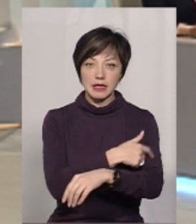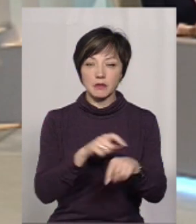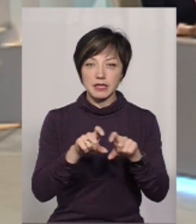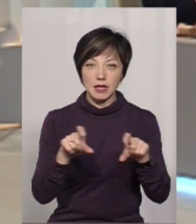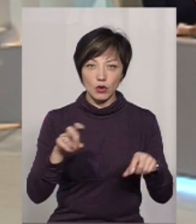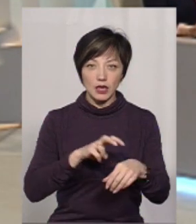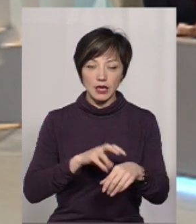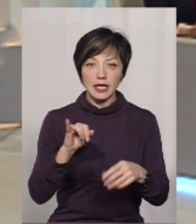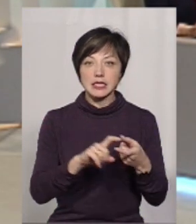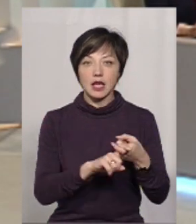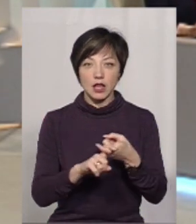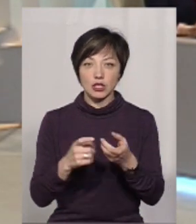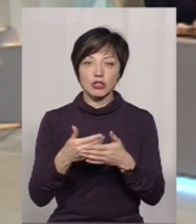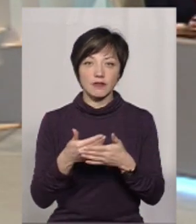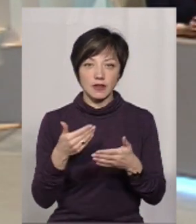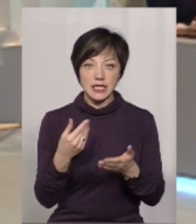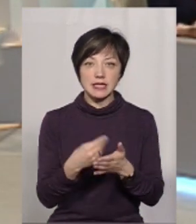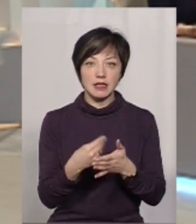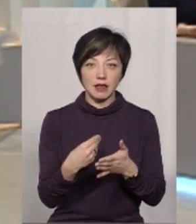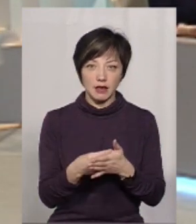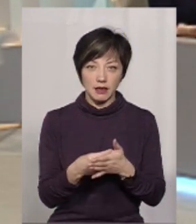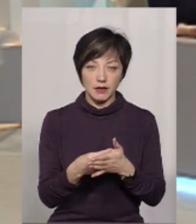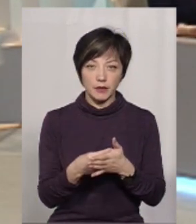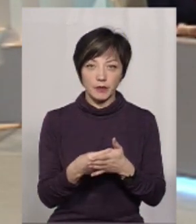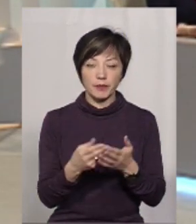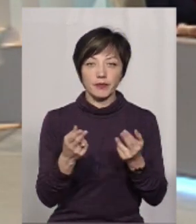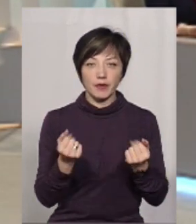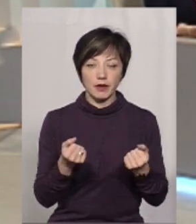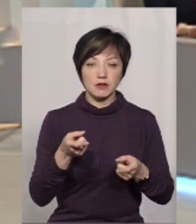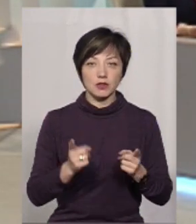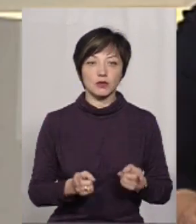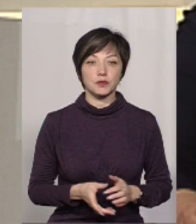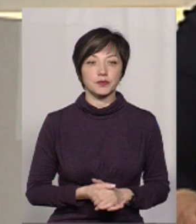лікара і залежить від ціни? Ну, звичайно.